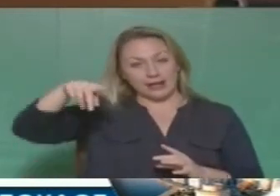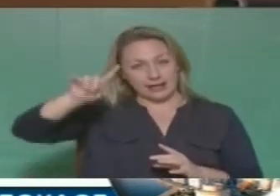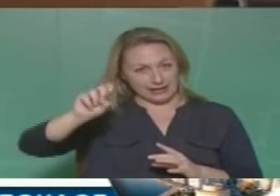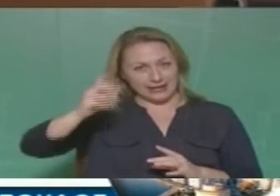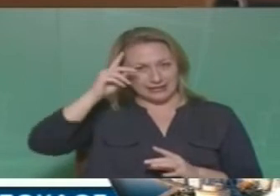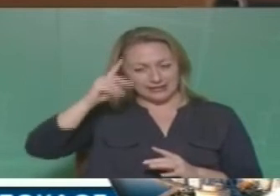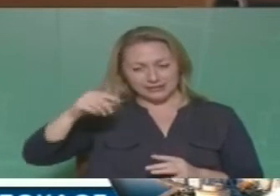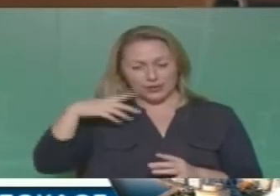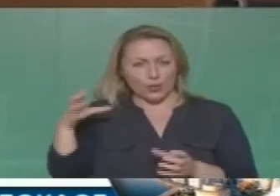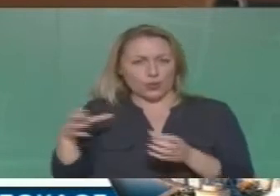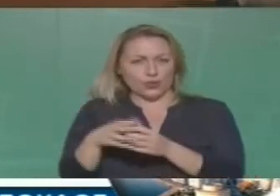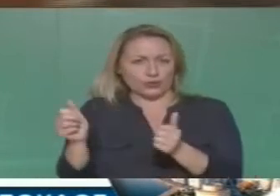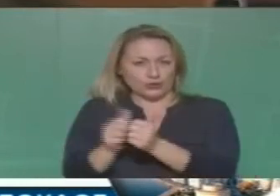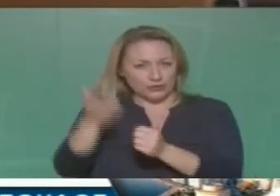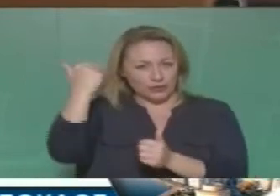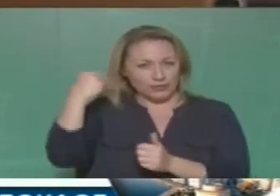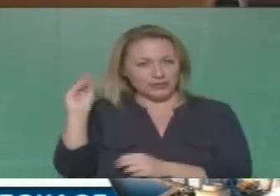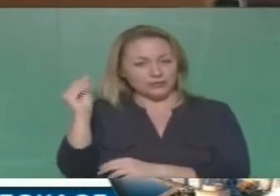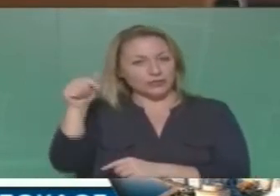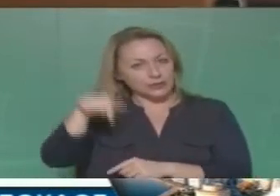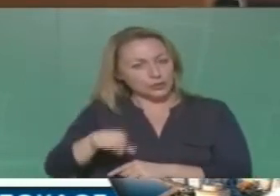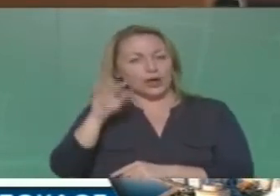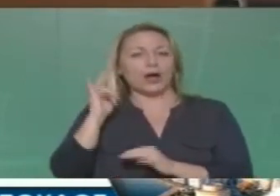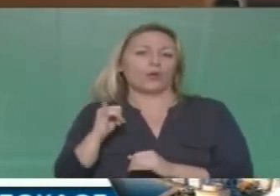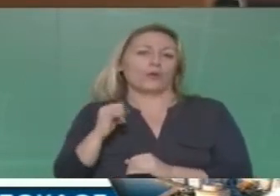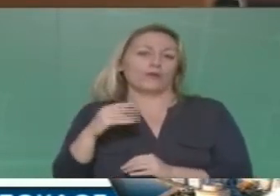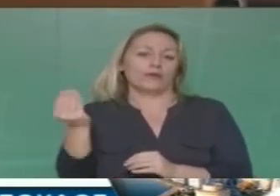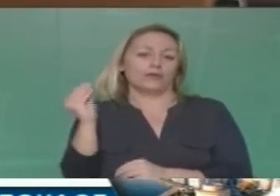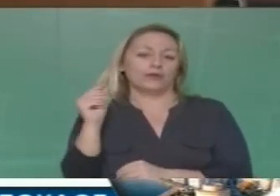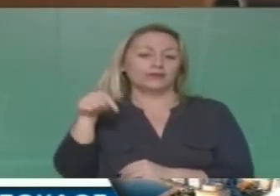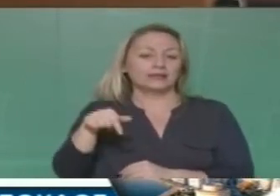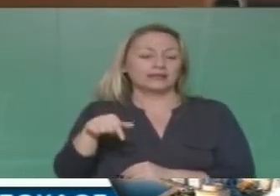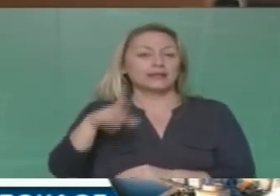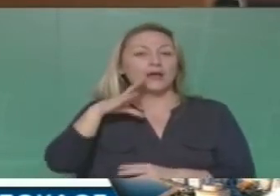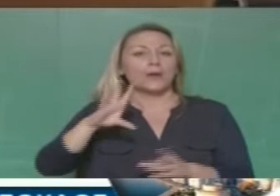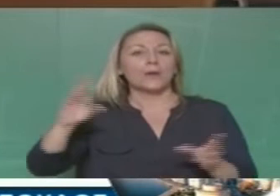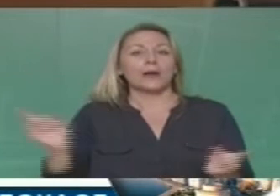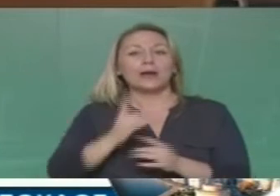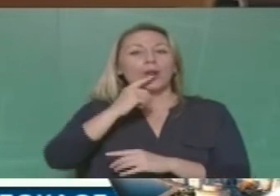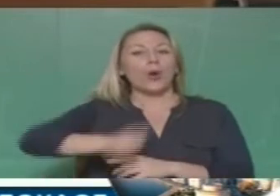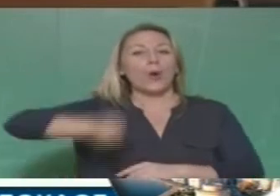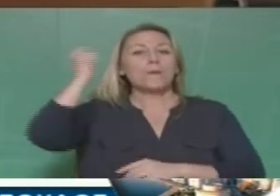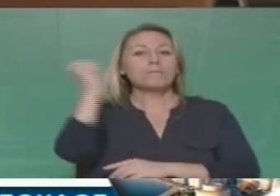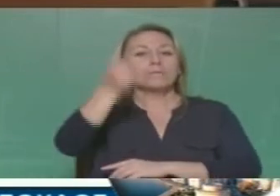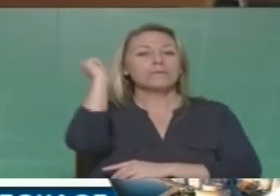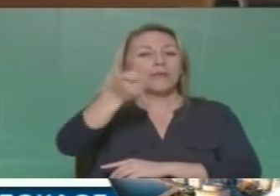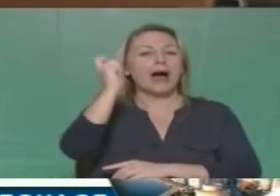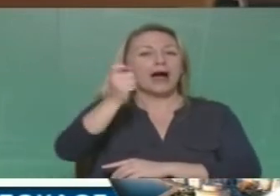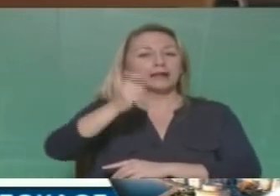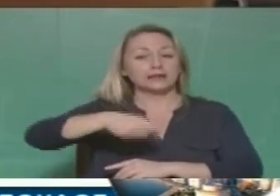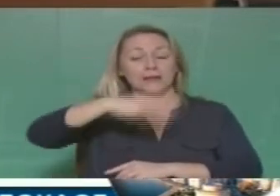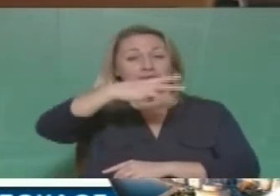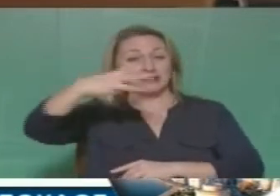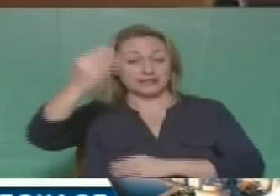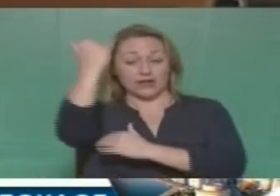πριν από λίγους μήνες. Ήταν βουλευτής και συνεχίζει να είναι βουλευτής. Κόψε να χάσει την ακοή του από τα ΜΑΤ. Επί κυβέρνηση ΣΥΡΙΖΑ, μπροστά από